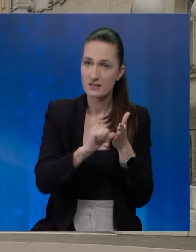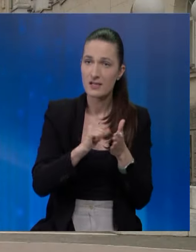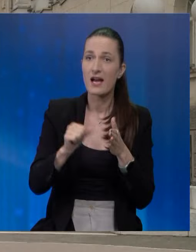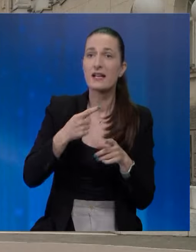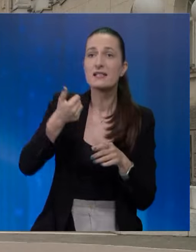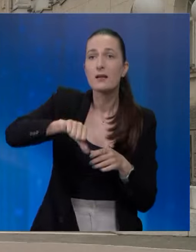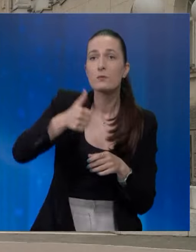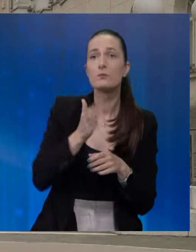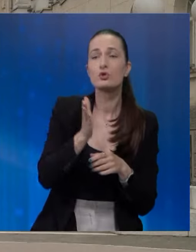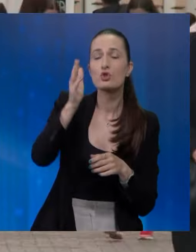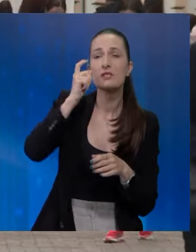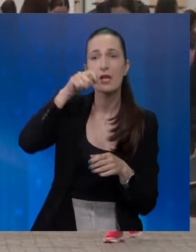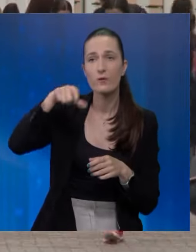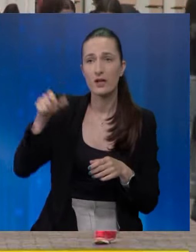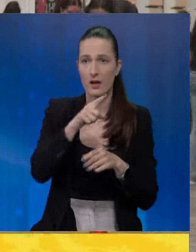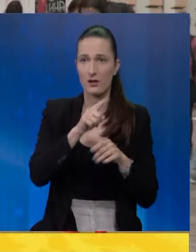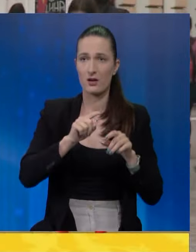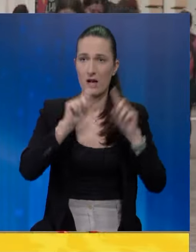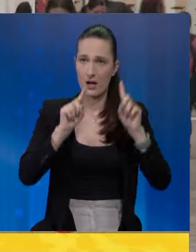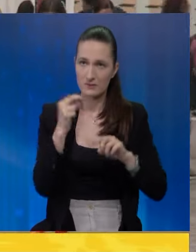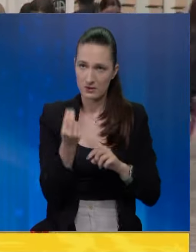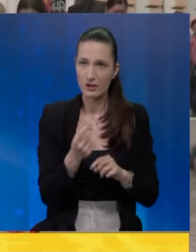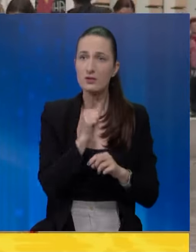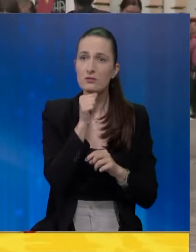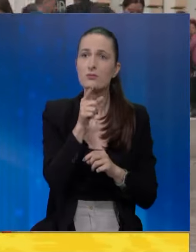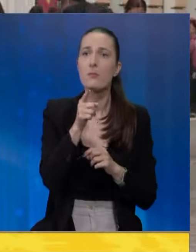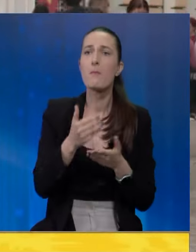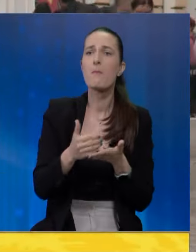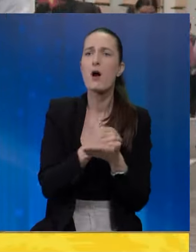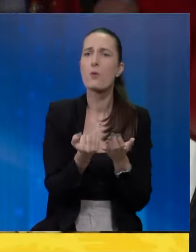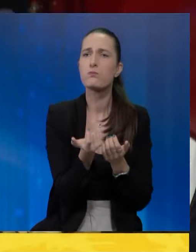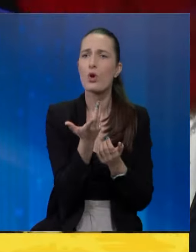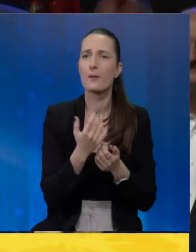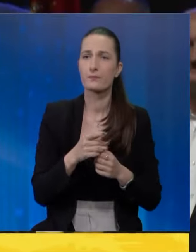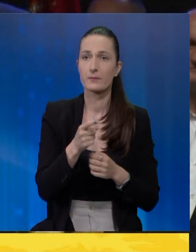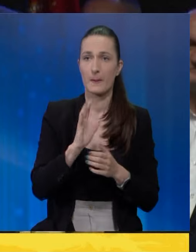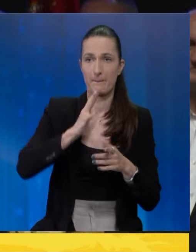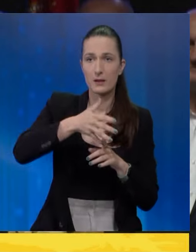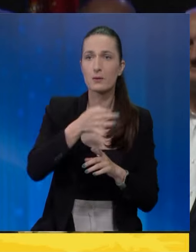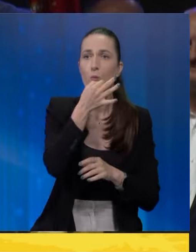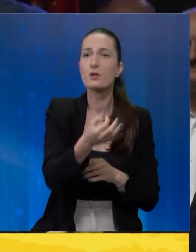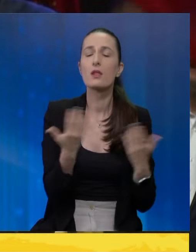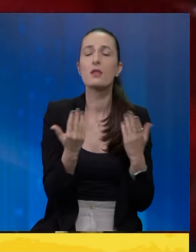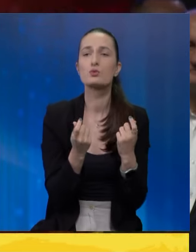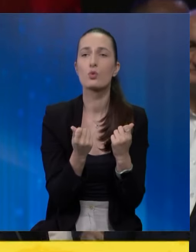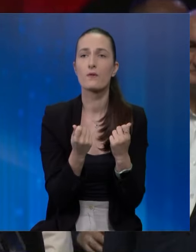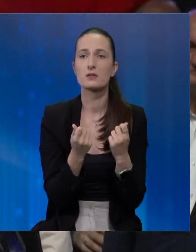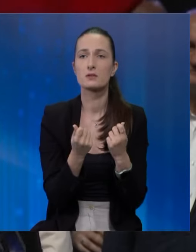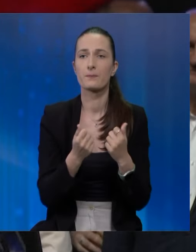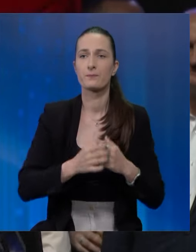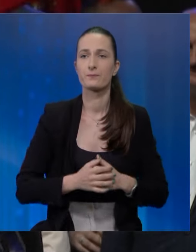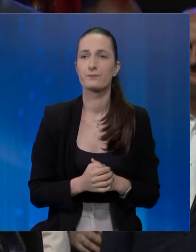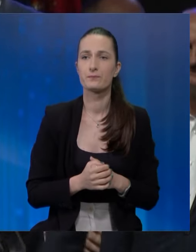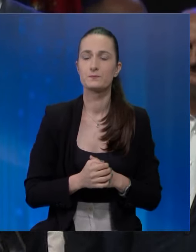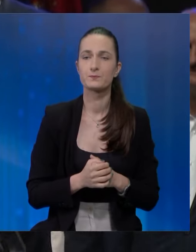sankcija riskirati budućnost stanovnika RS-a u korist tako malog broja, te po peti put upitali gdje je novac.